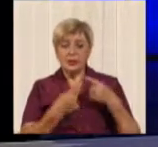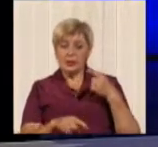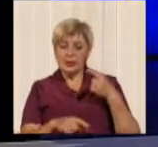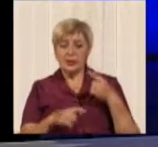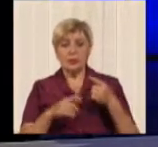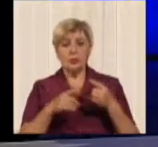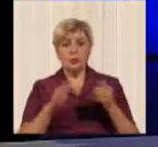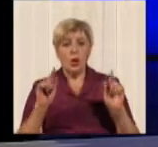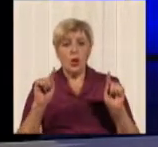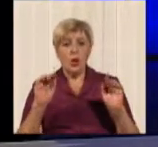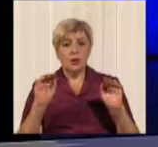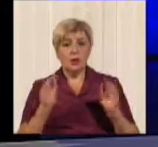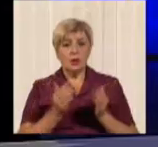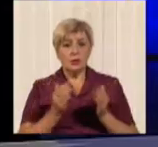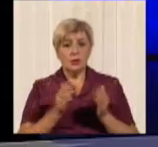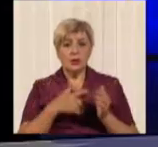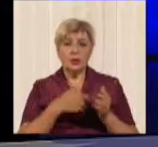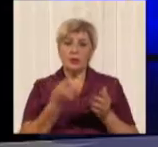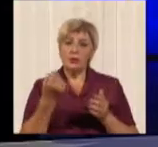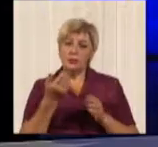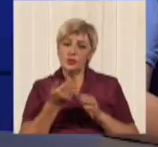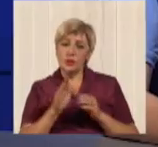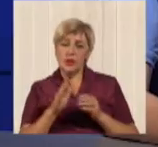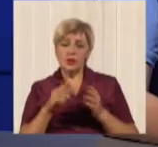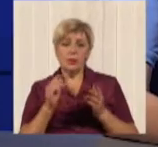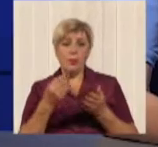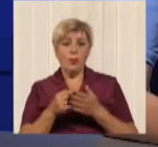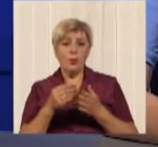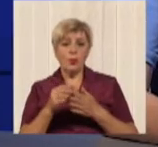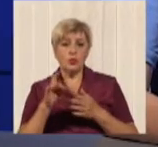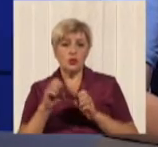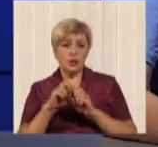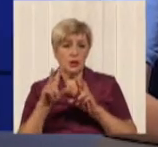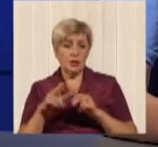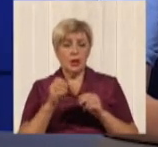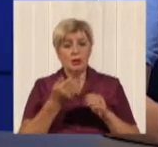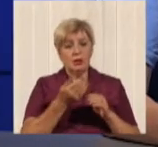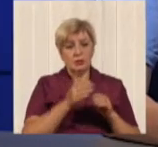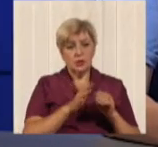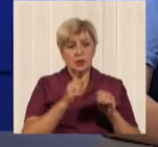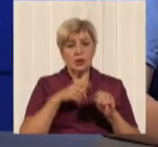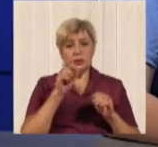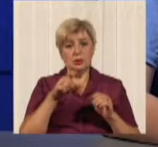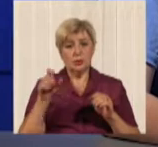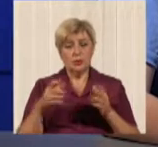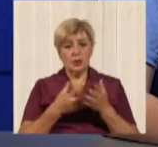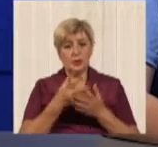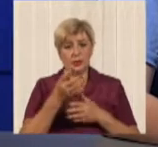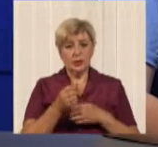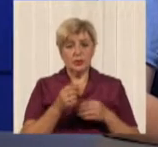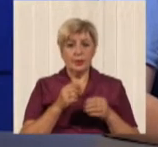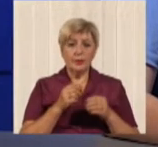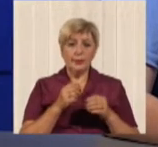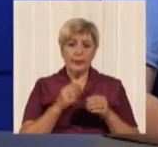має бюджет виплачувати, так, і людина сплачувати? Ви знаєте, на самом деле, поступлення денег в коммунальне предприємство, електротранспорт, оно